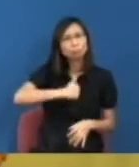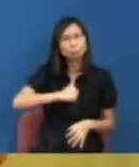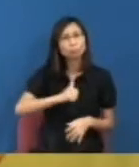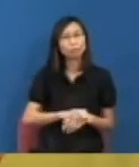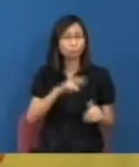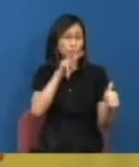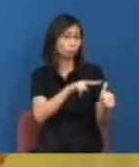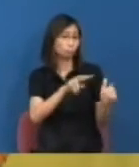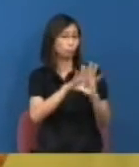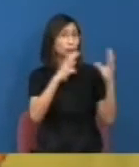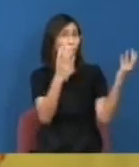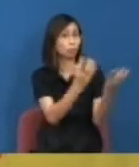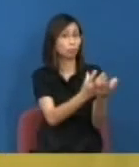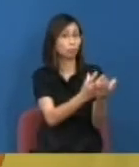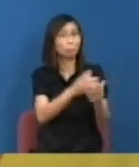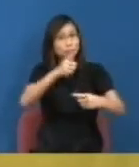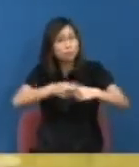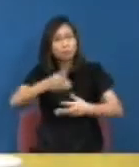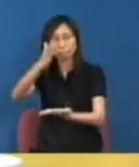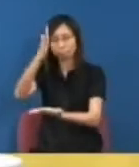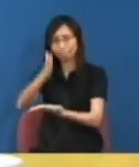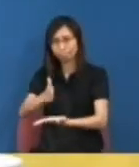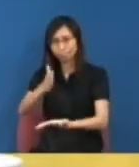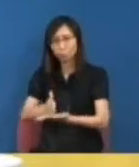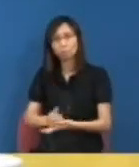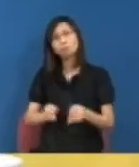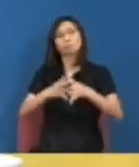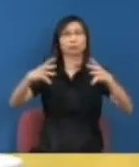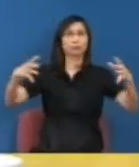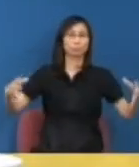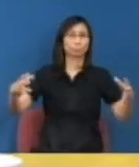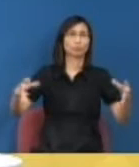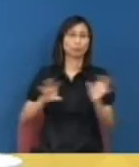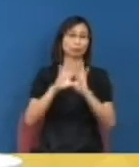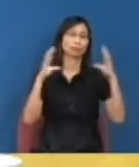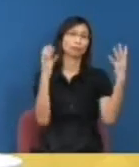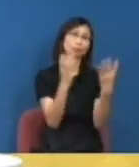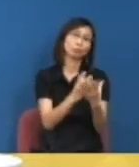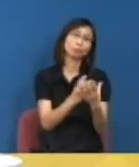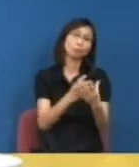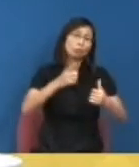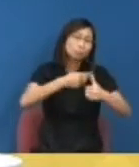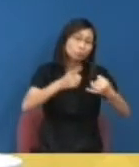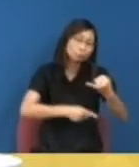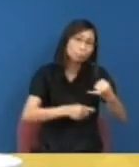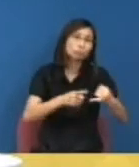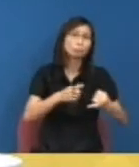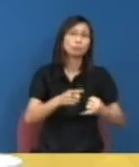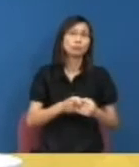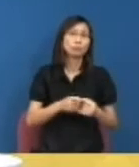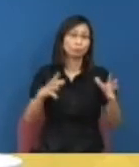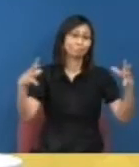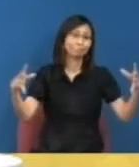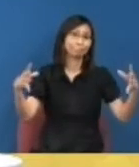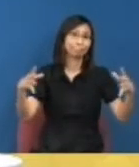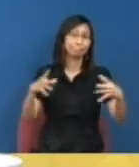構其實是兩種完全不同而且是這麽大的機構這麽大的機構因為你始終學它是一個很大的